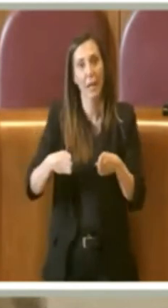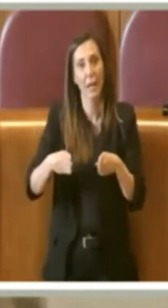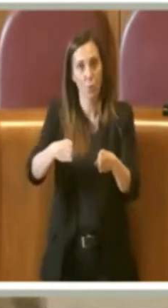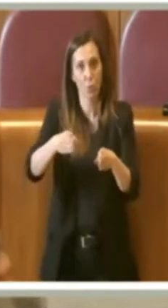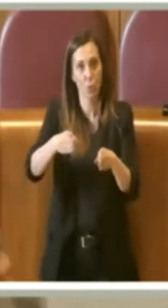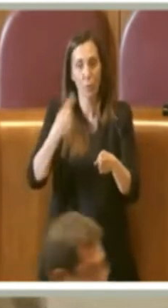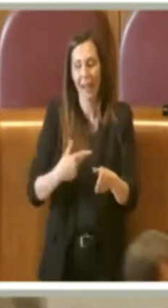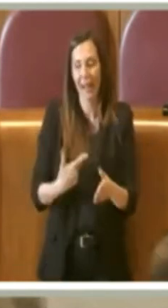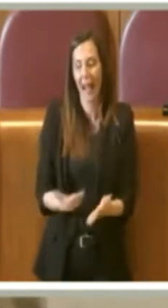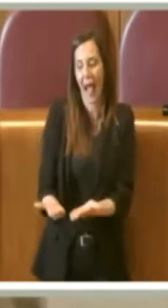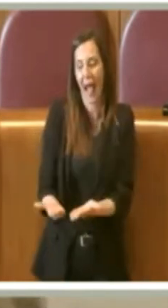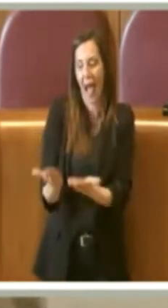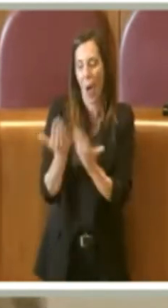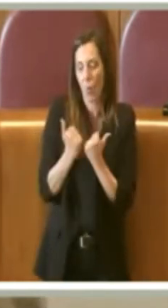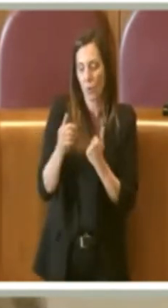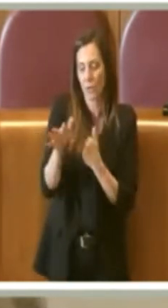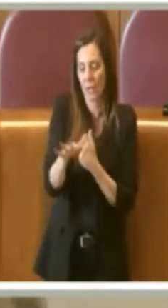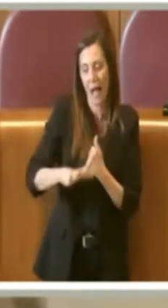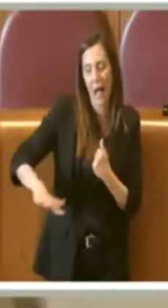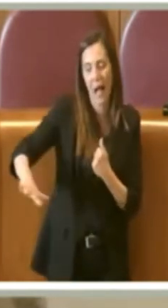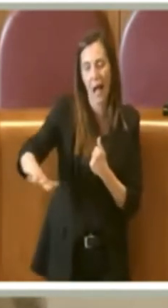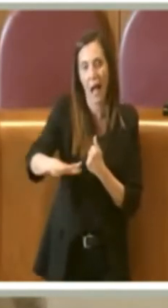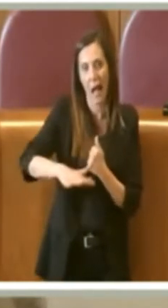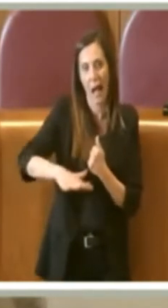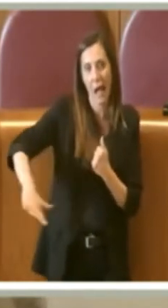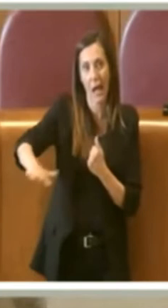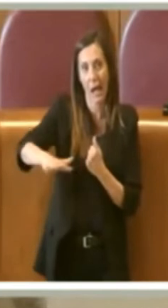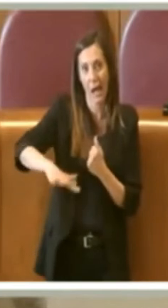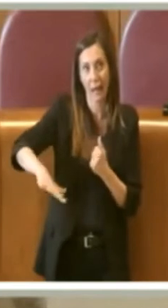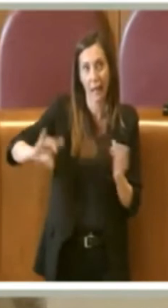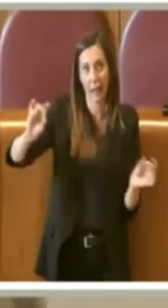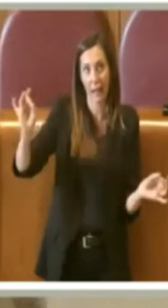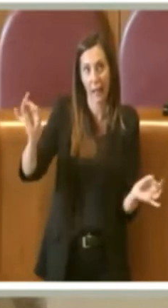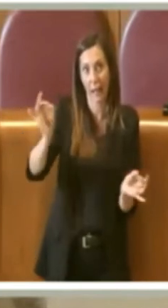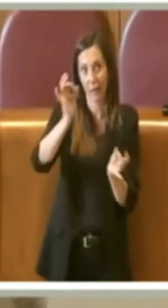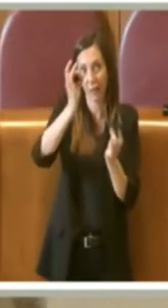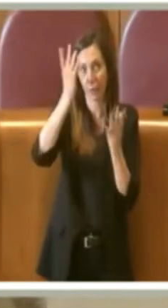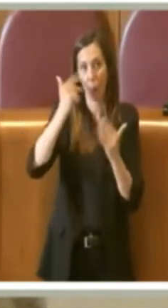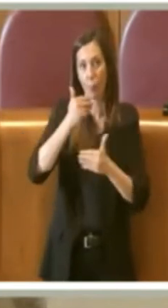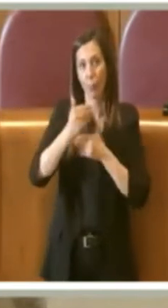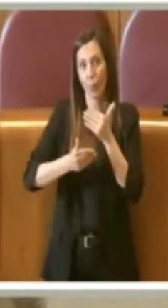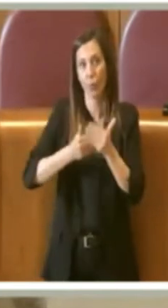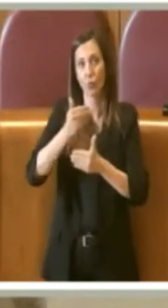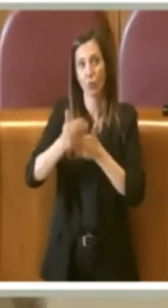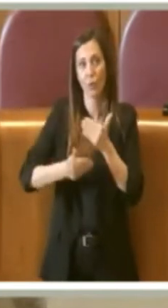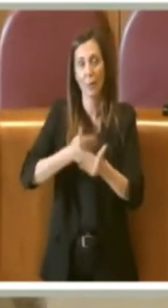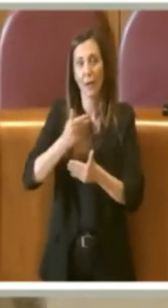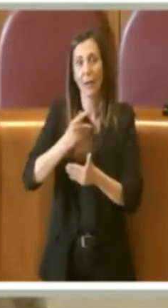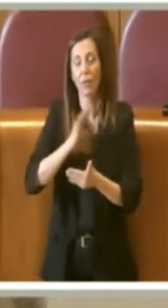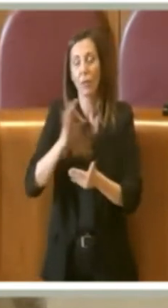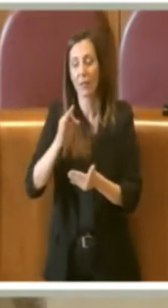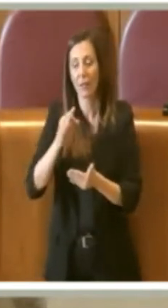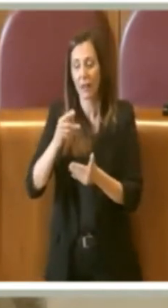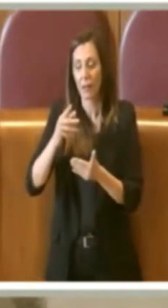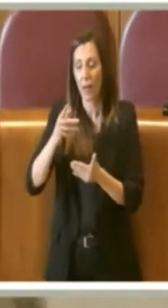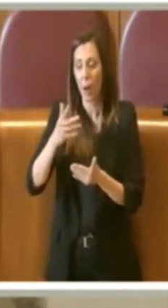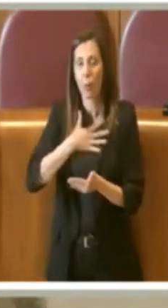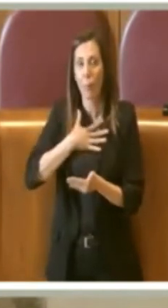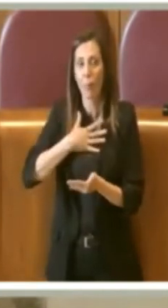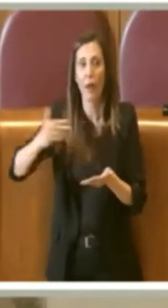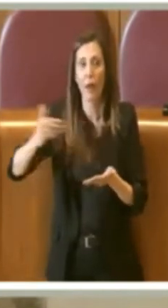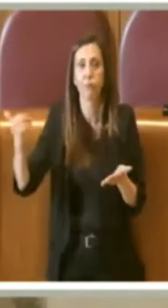ad acquisire definitivamente l'area eventualmente attraverso procedure di esproprio o di